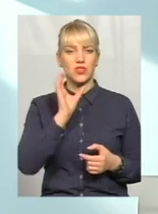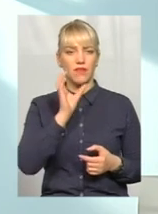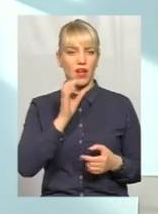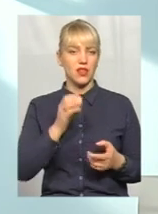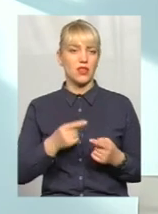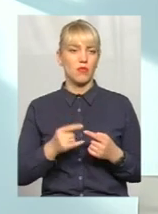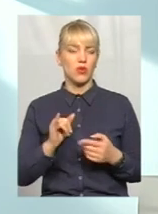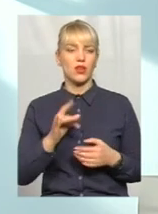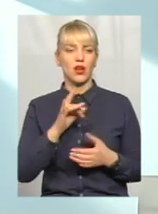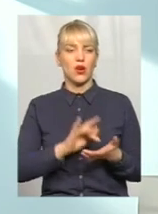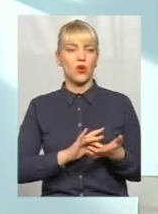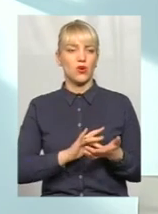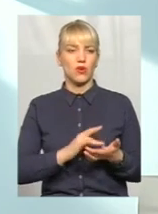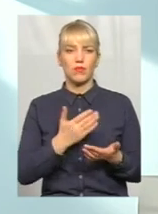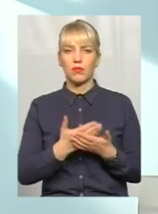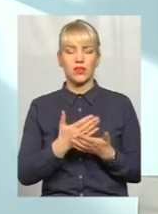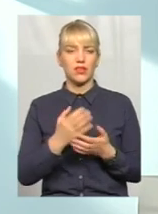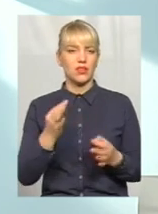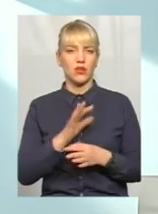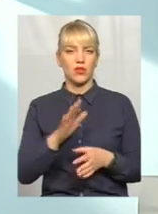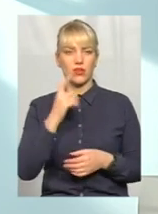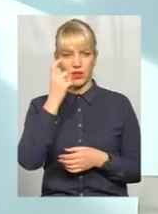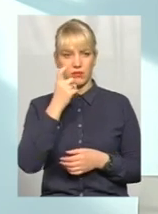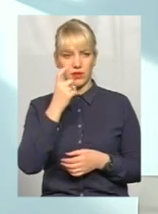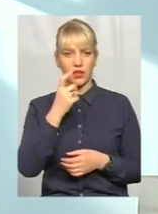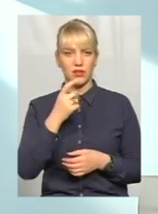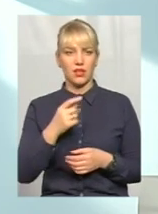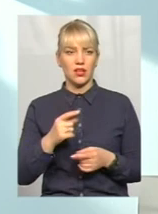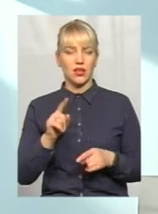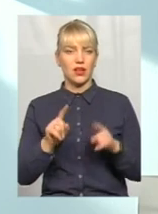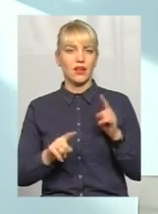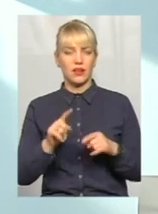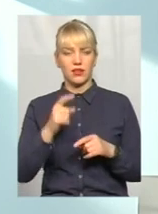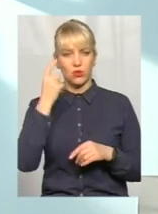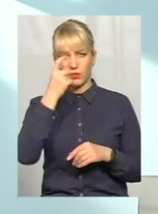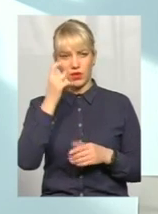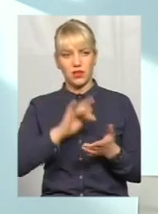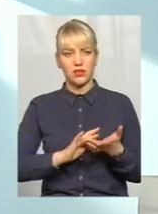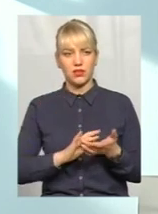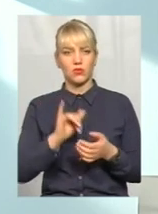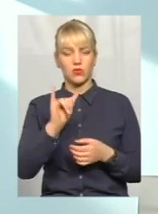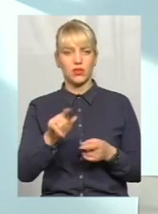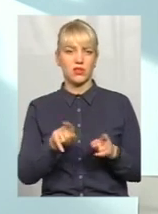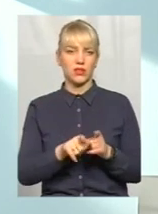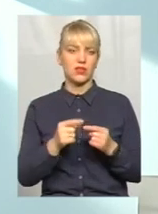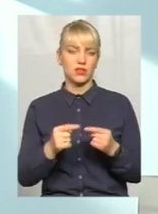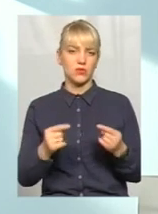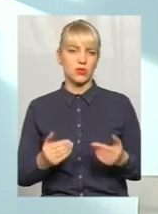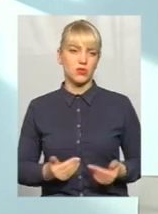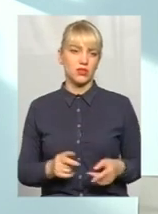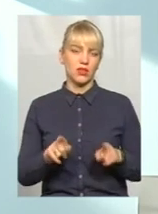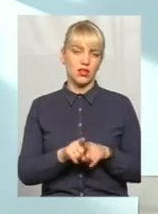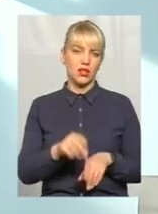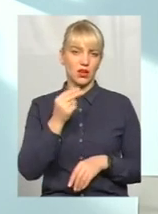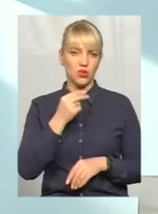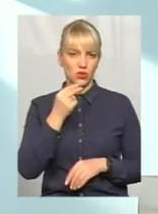роми вони ніколи не бувають п'яні. Дуже рідко бувають роми п'яні. В них такий спосіб життя, в них таке харчування.